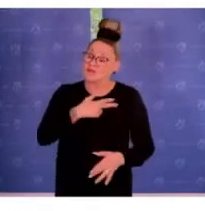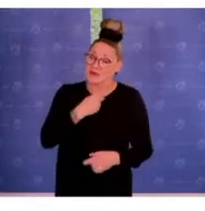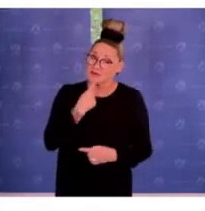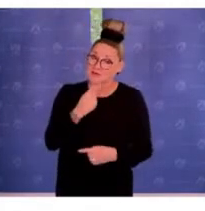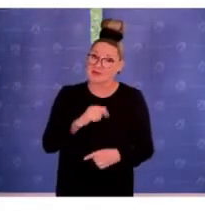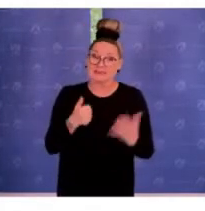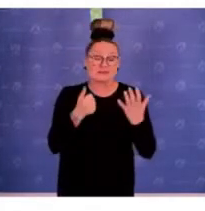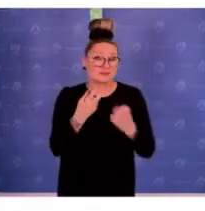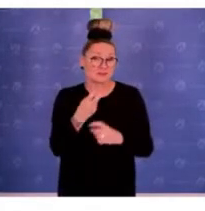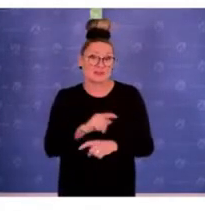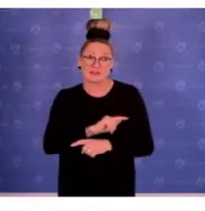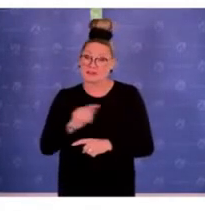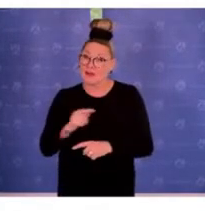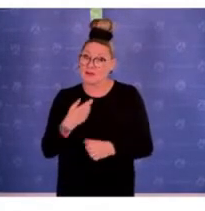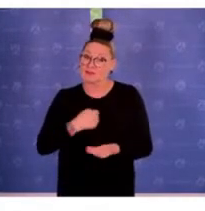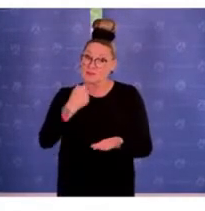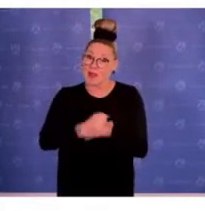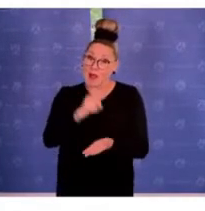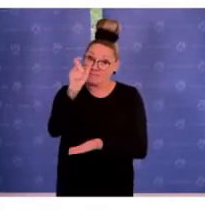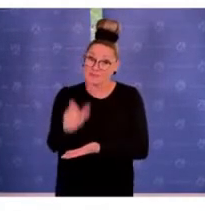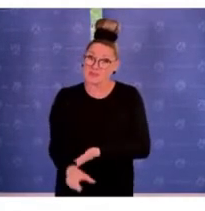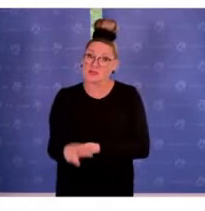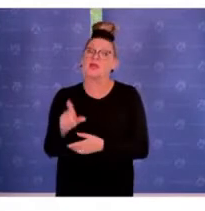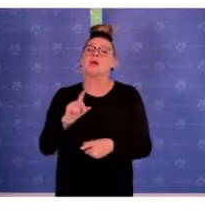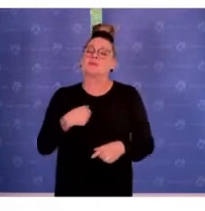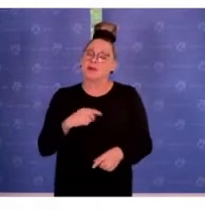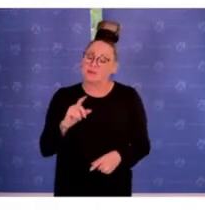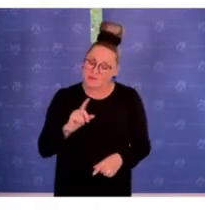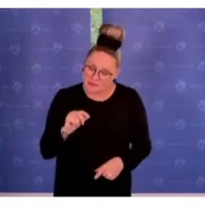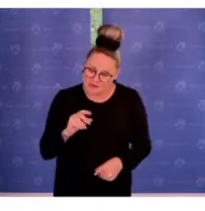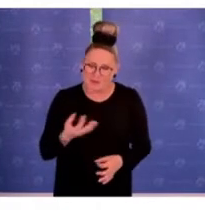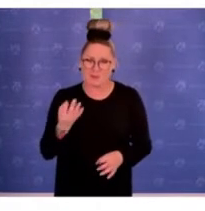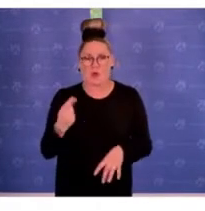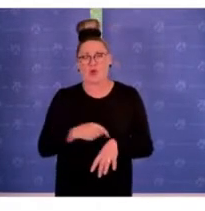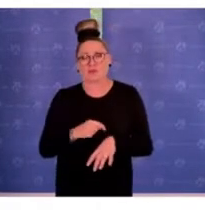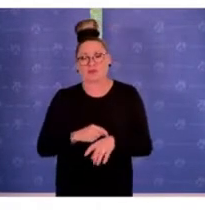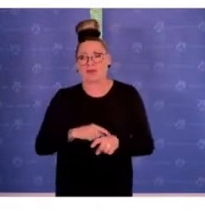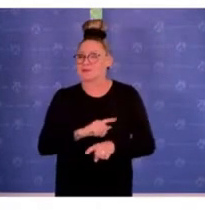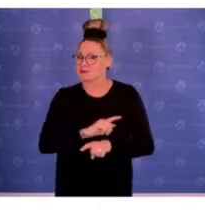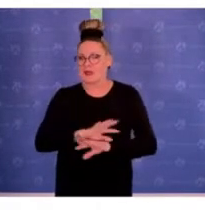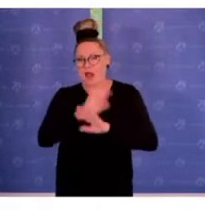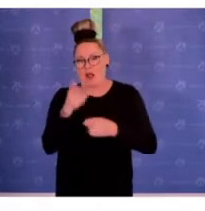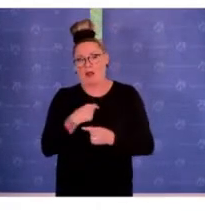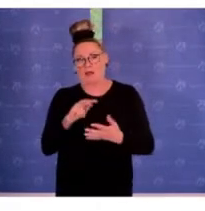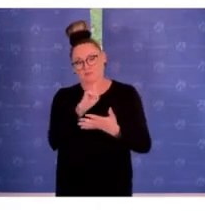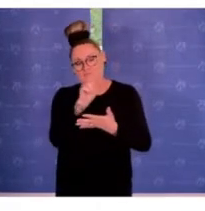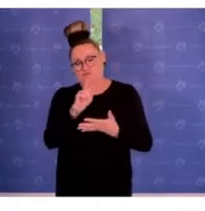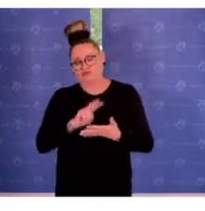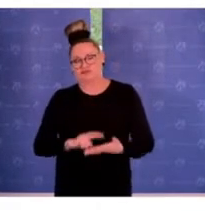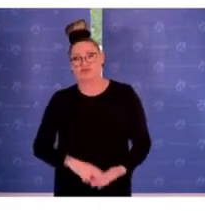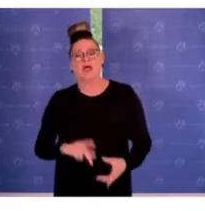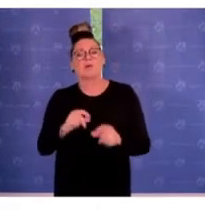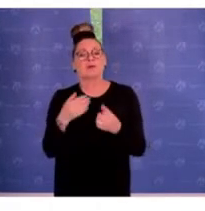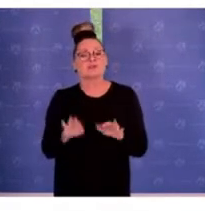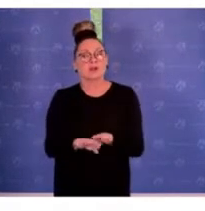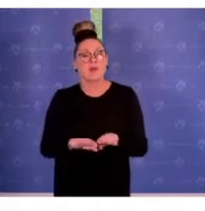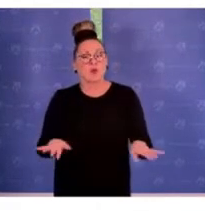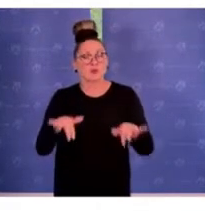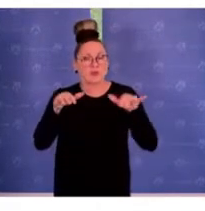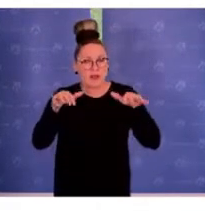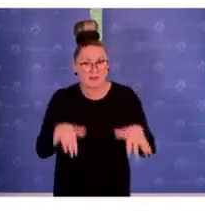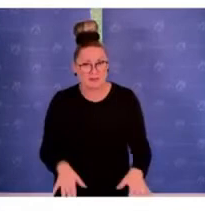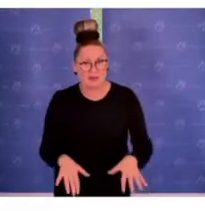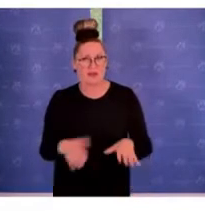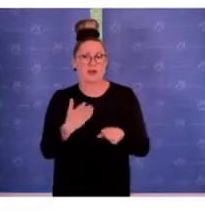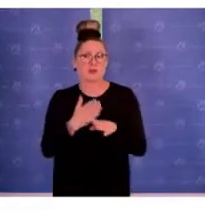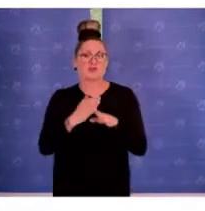26.000 Beamtinnen und Beamten dauert das auch seine Zeit, aber vom Prinzip her ist damit eine Grundlage gelegt und wenn quasi